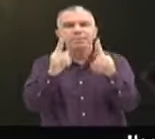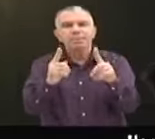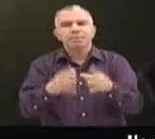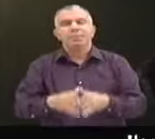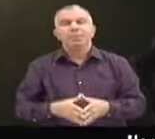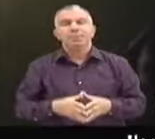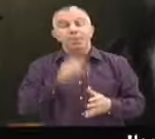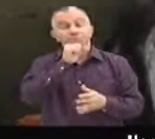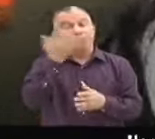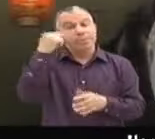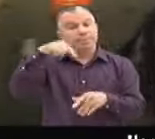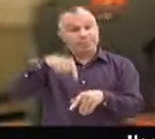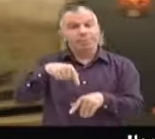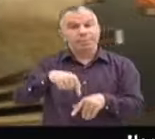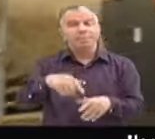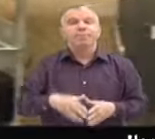Ça fait drôle d'être ici.